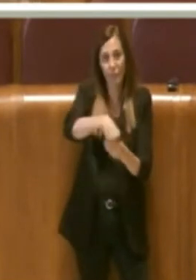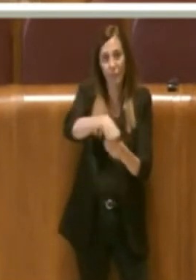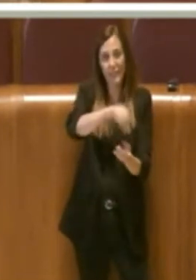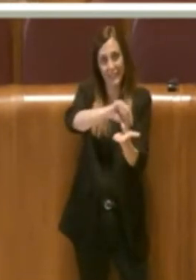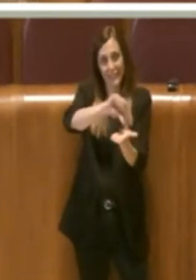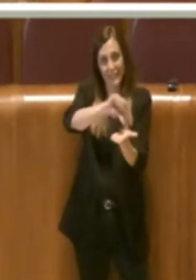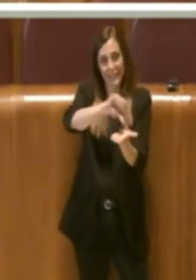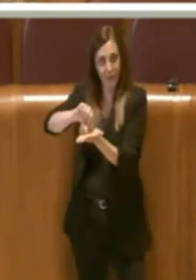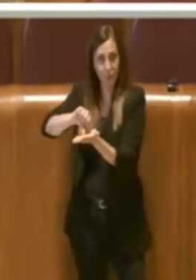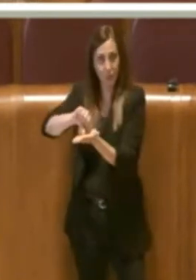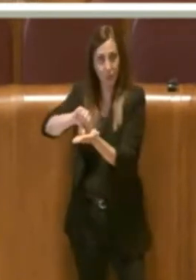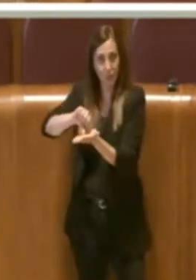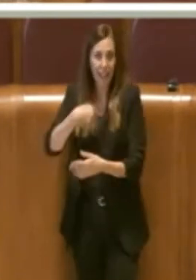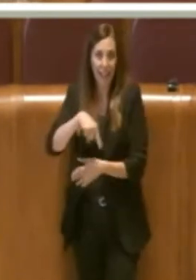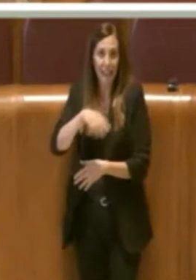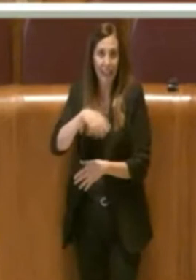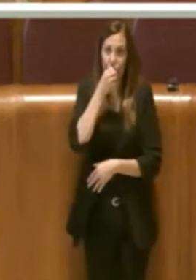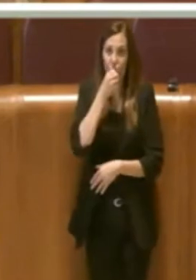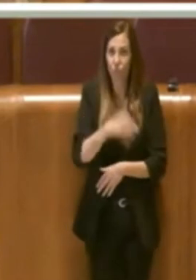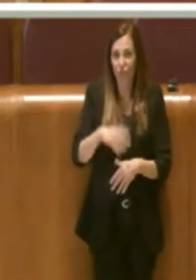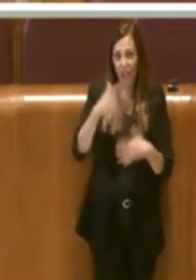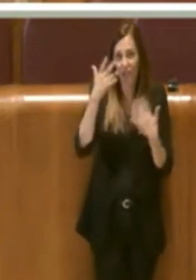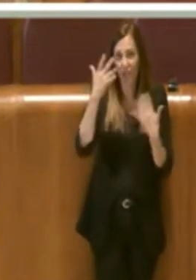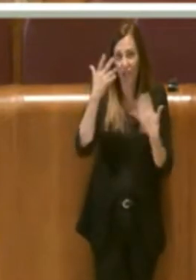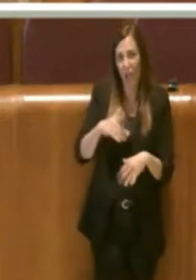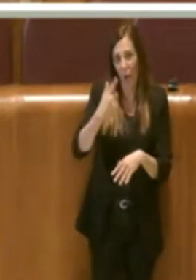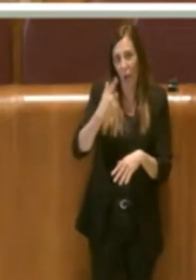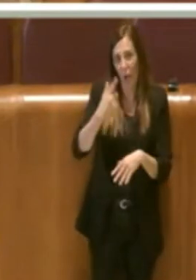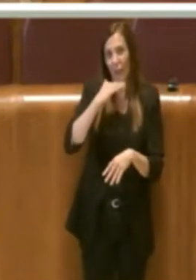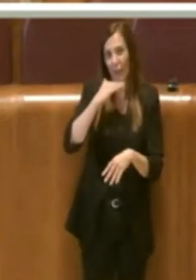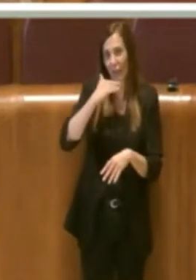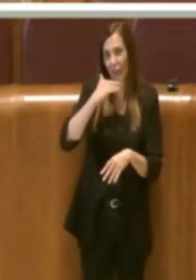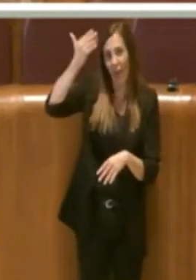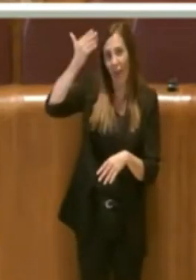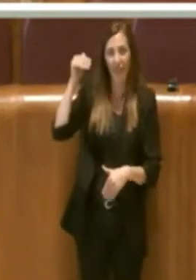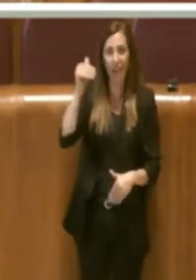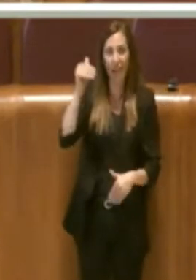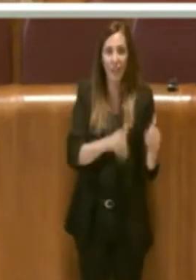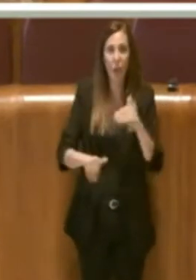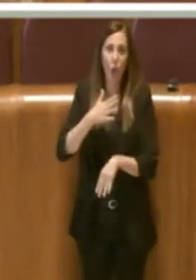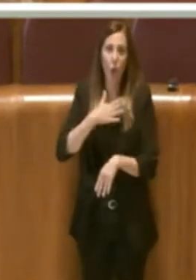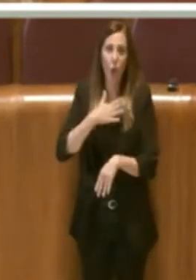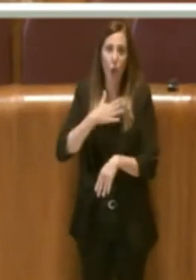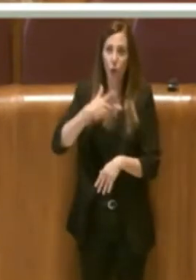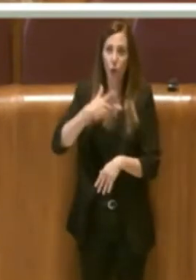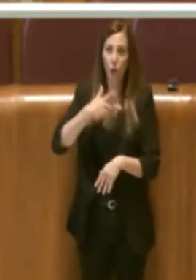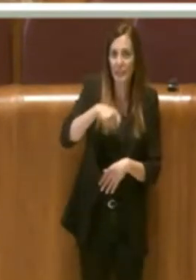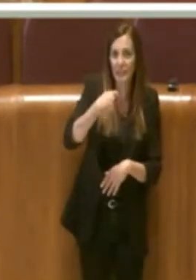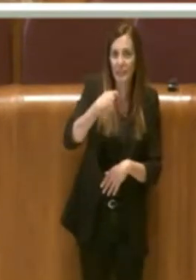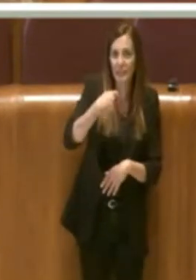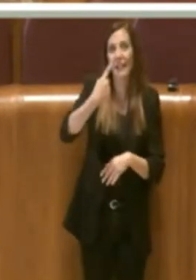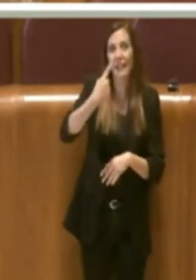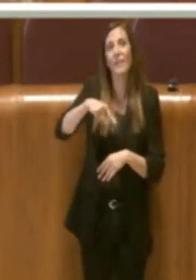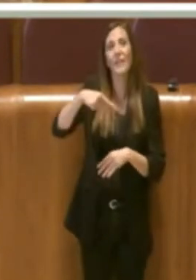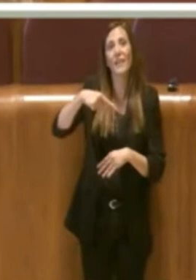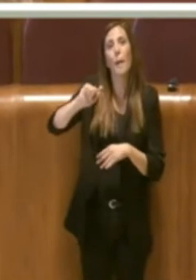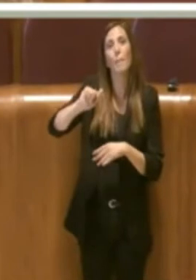successo anche nelle altre elezioni precedenti io sono stato presidente in via Pietro Antonio Miceli per